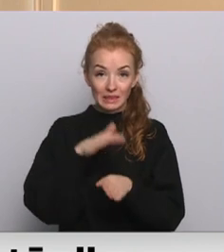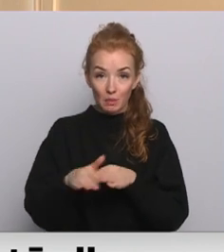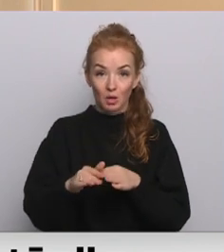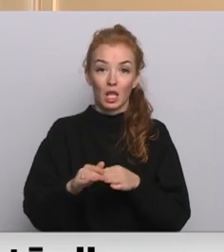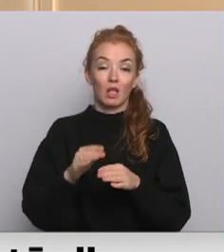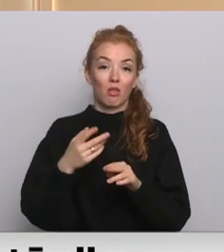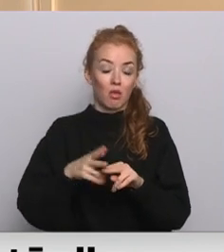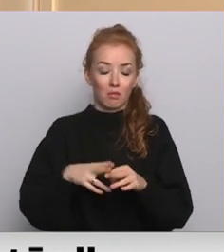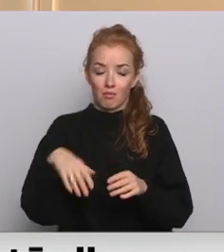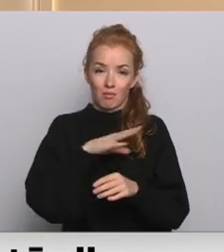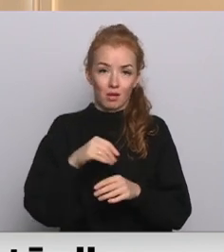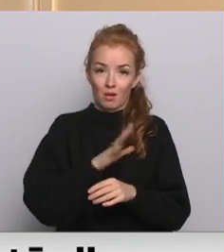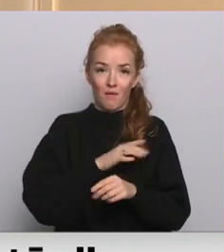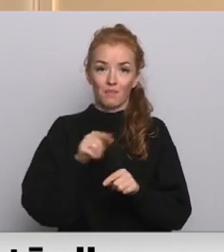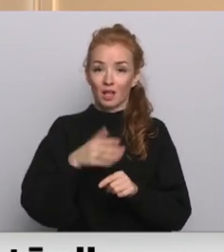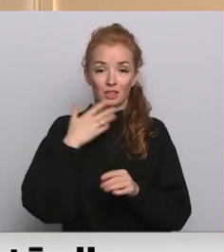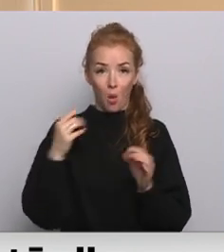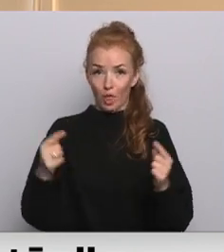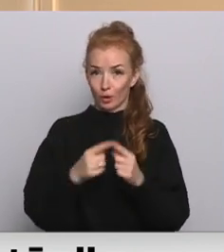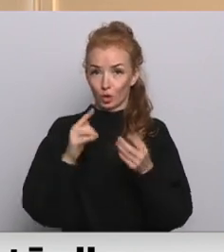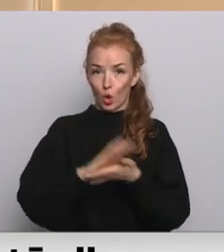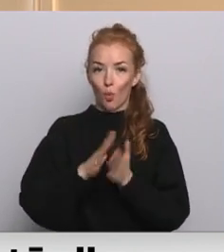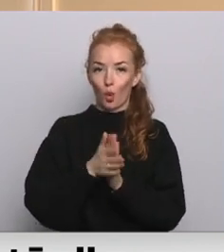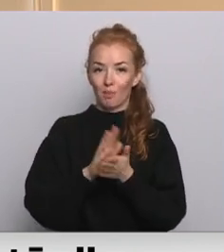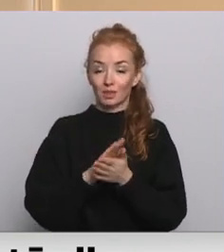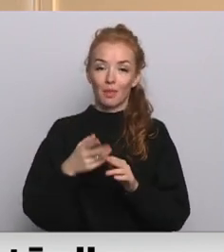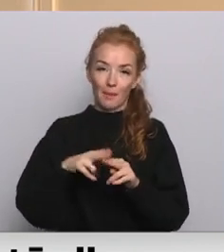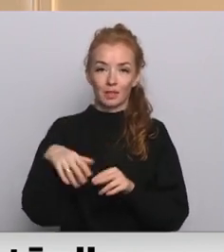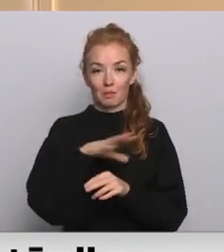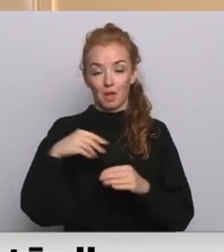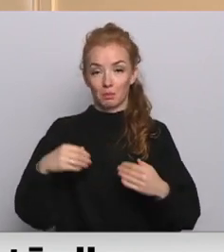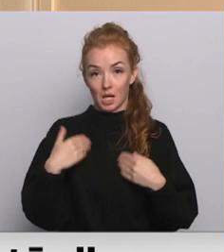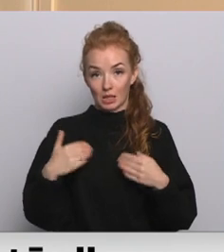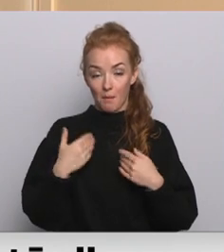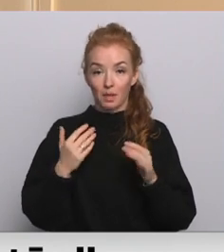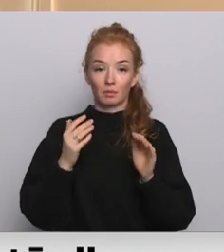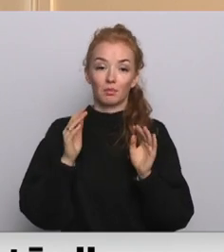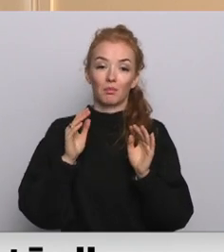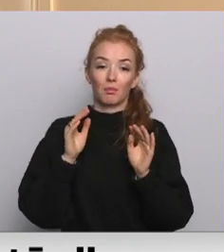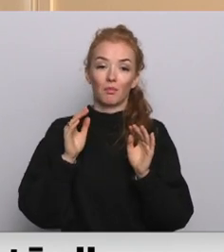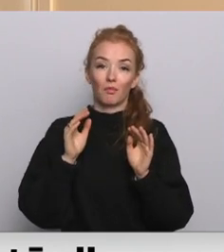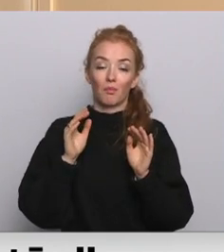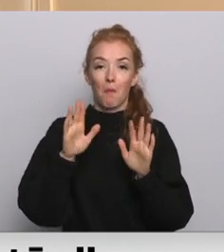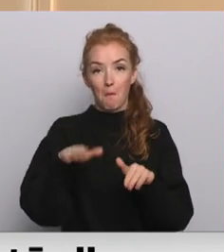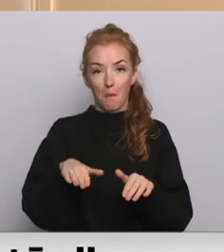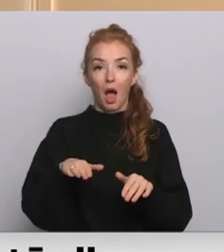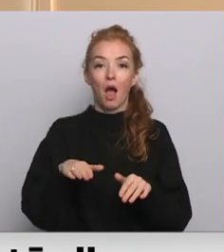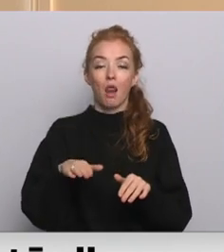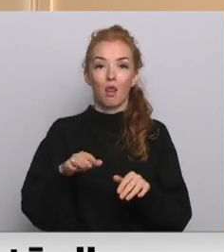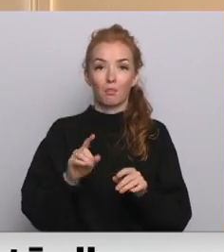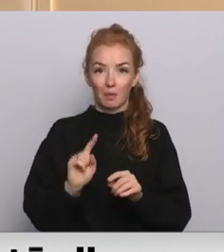daļēji mēs nevaram. Tas nav samērīgs kompromis, un tāpēc mēs priecājamies par zināmu mēru